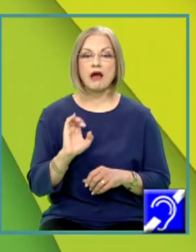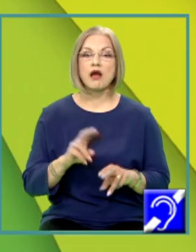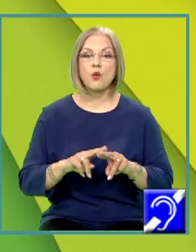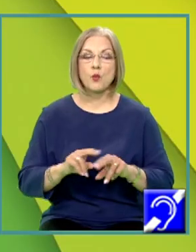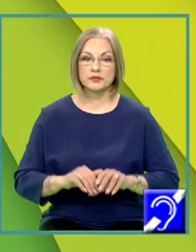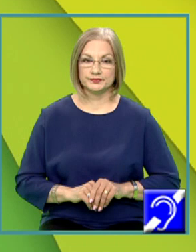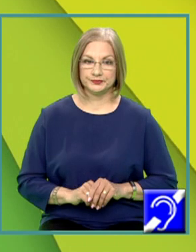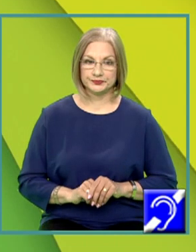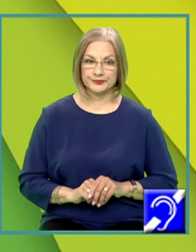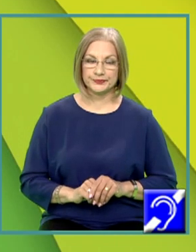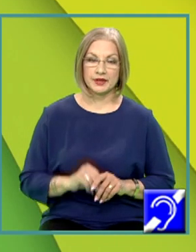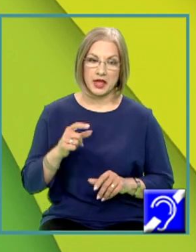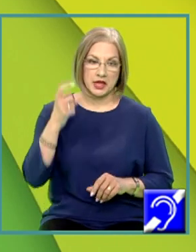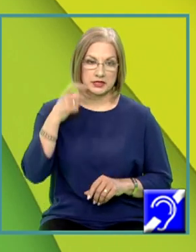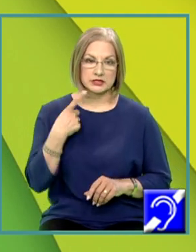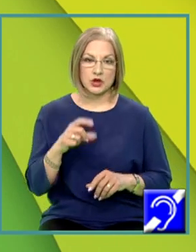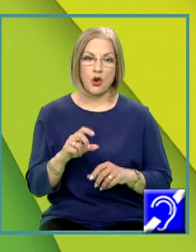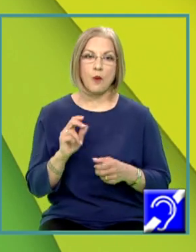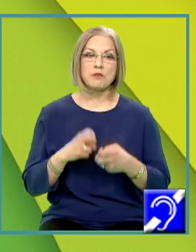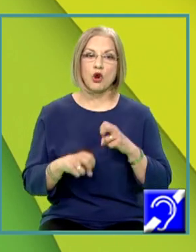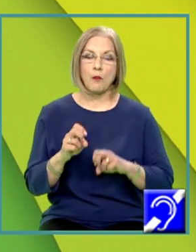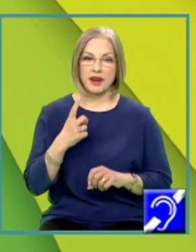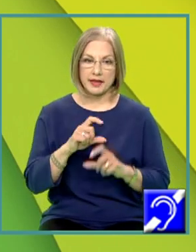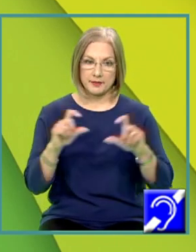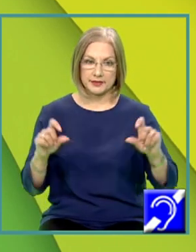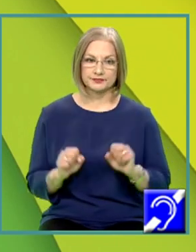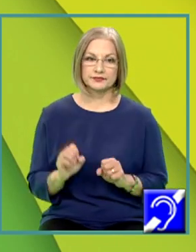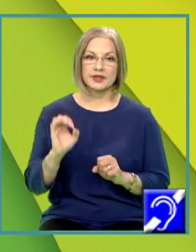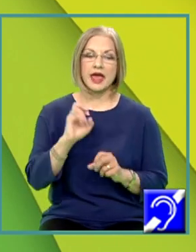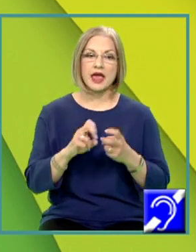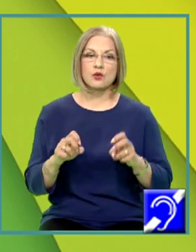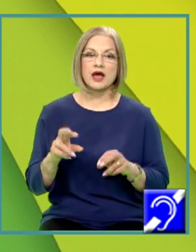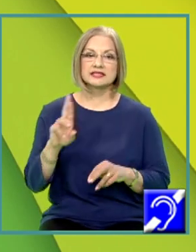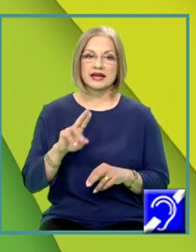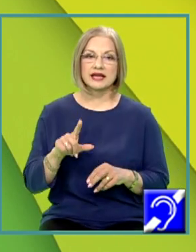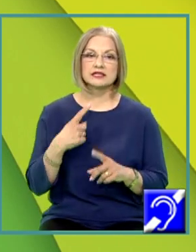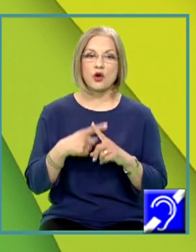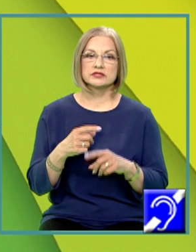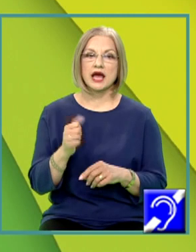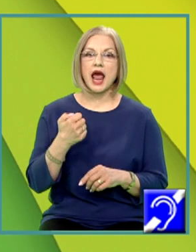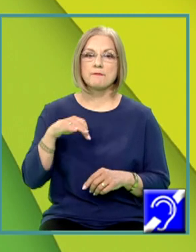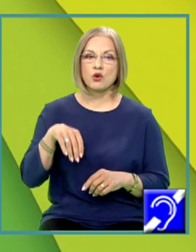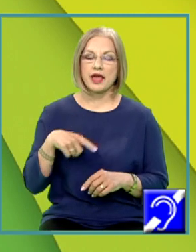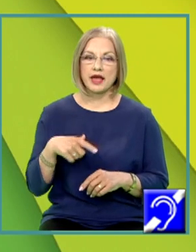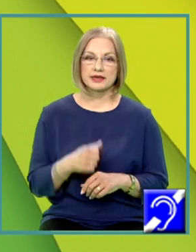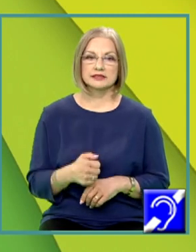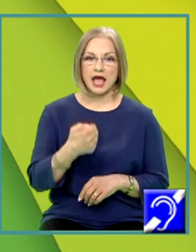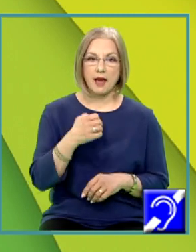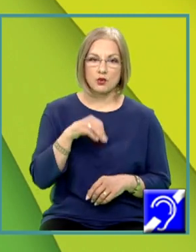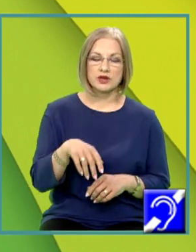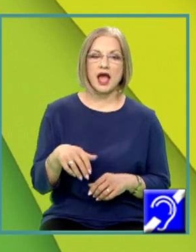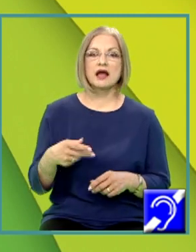Se consideră următoarea problemă. Ecoația reacției de oxidare a amoniacului este Amoniac